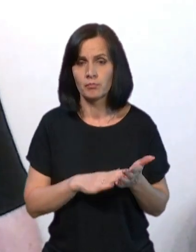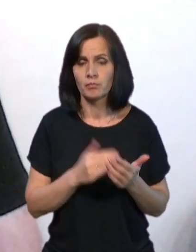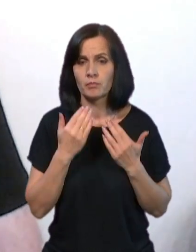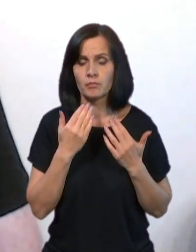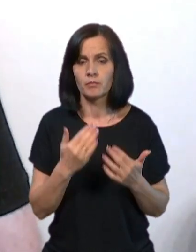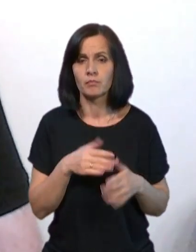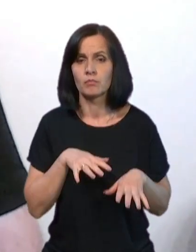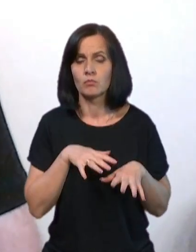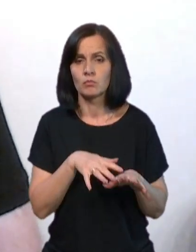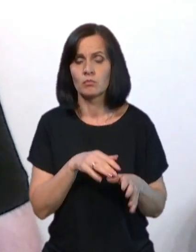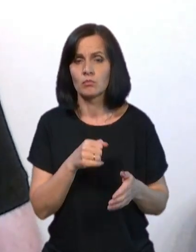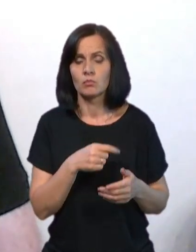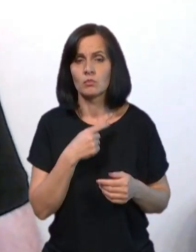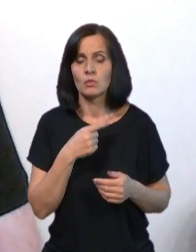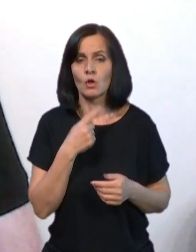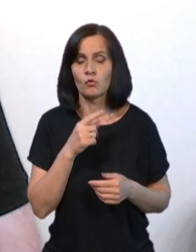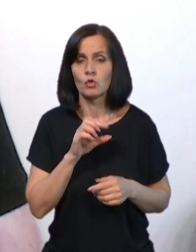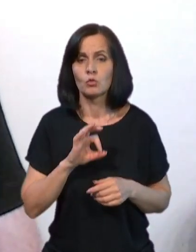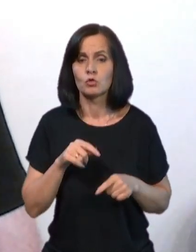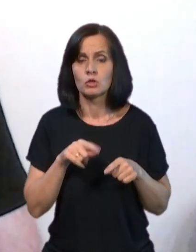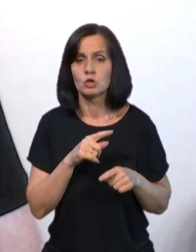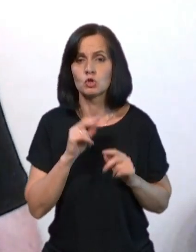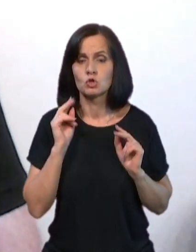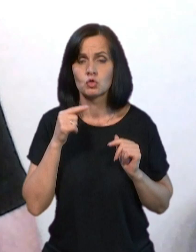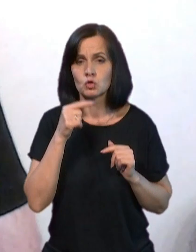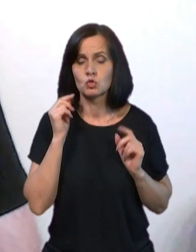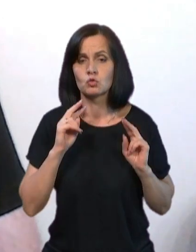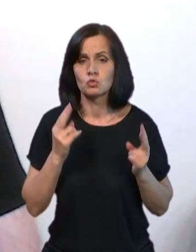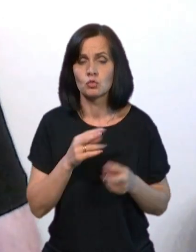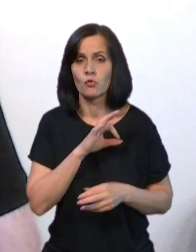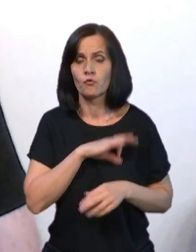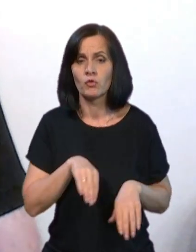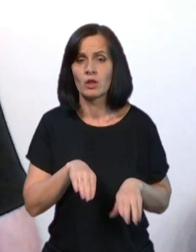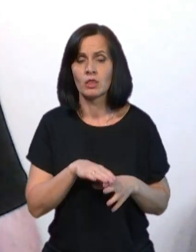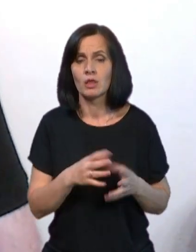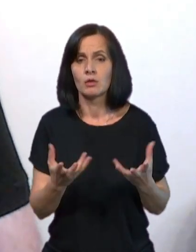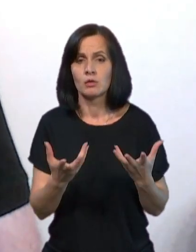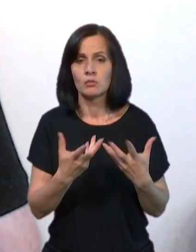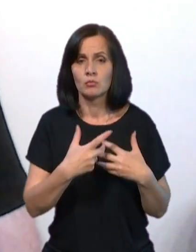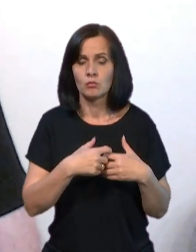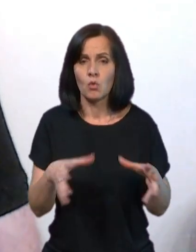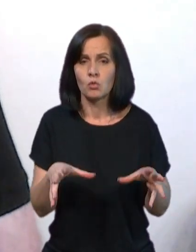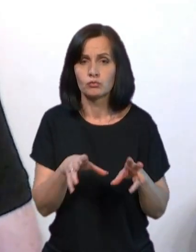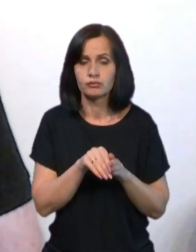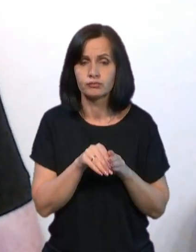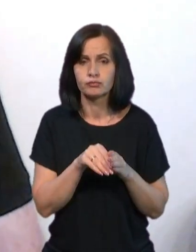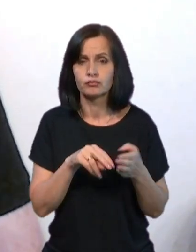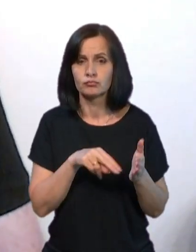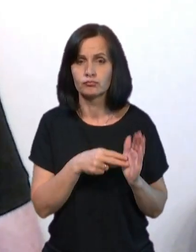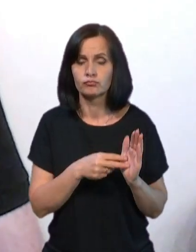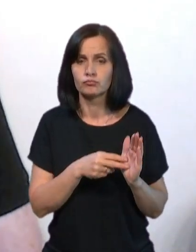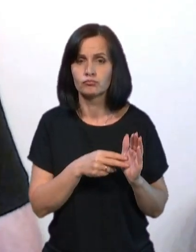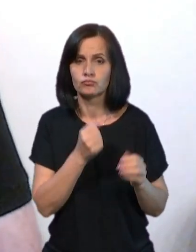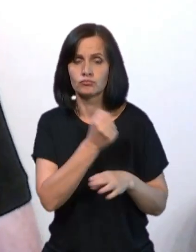атака засвідчила про те, що Російська Федерація знову використовує так звану комбіновану тактику нанесення ударів. Тобто,